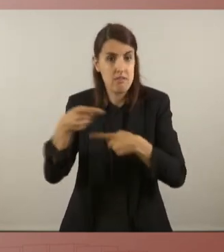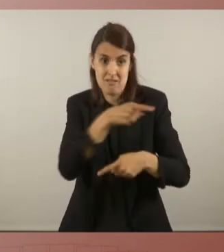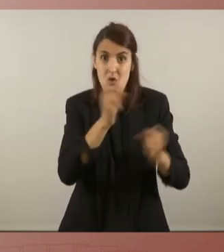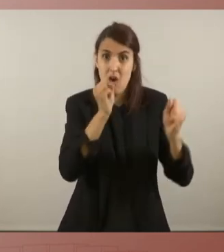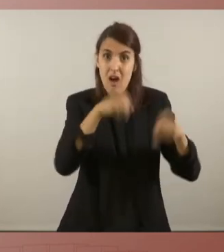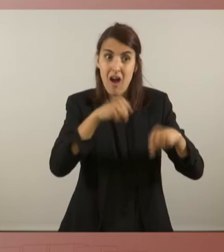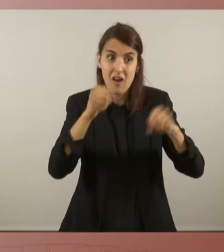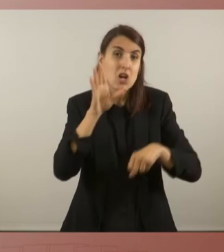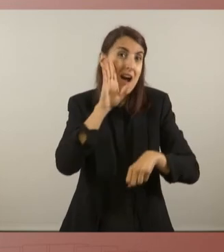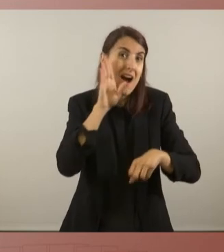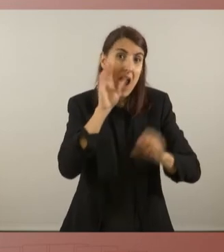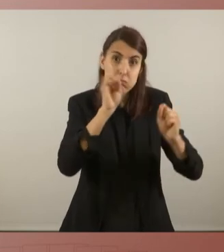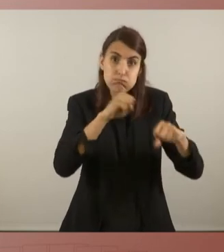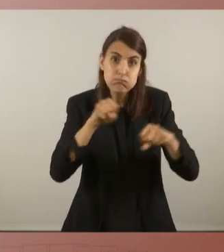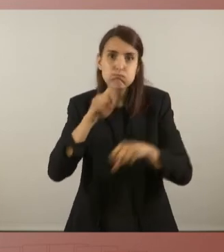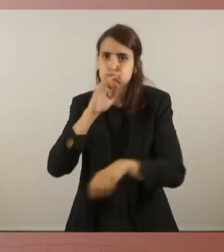acords es compleixin.